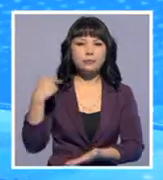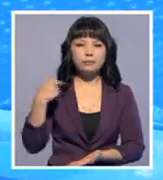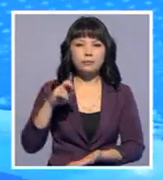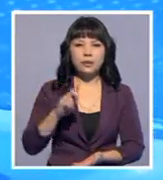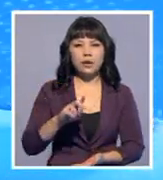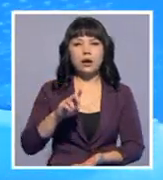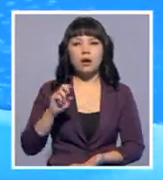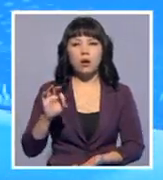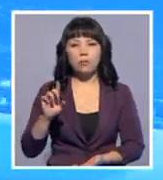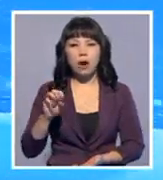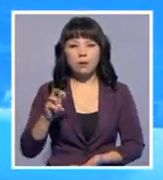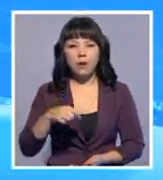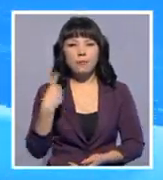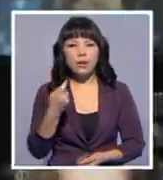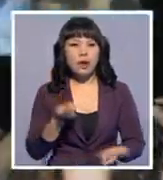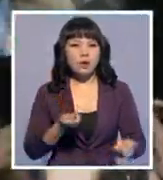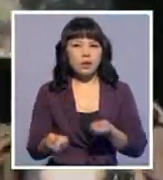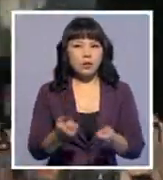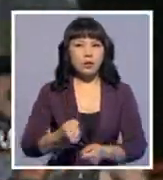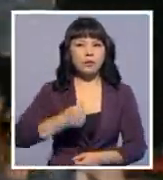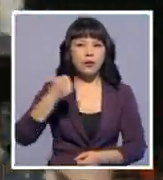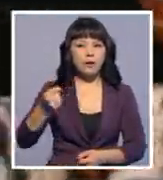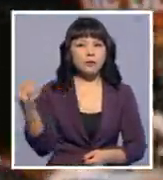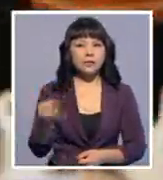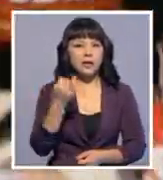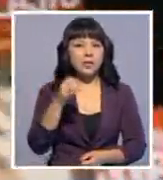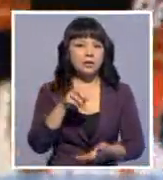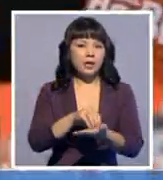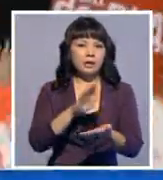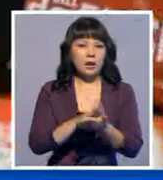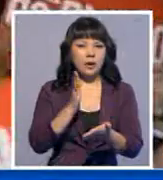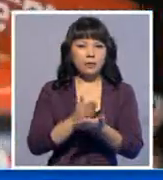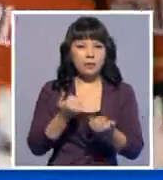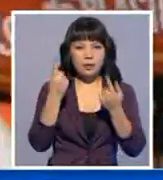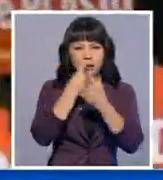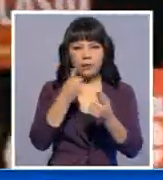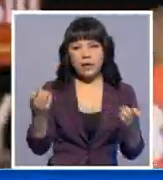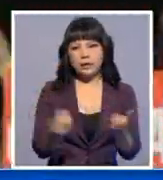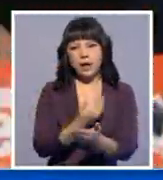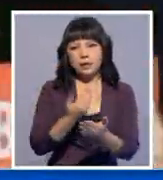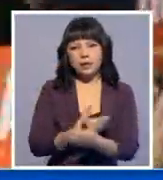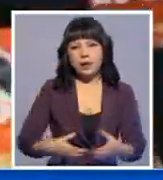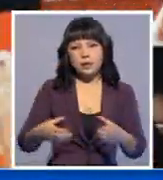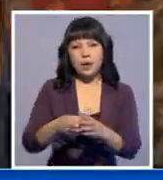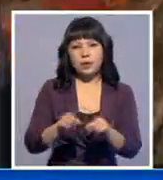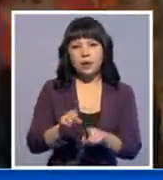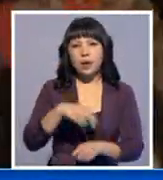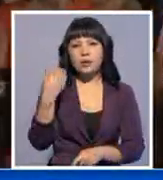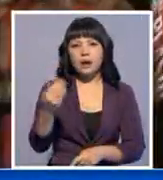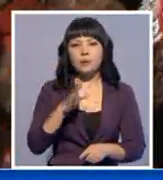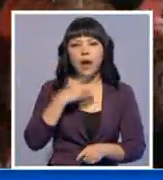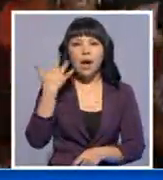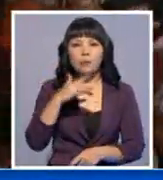биліккі екінші мәртек елгенден кейінгі ең елевілі оқиға саналуда. Ал бұқаралға қпарат құралдары солшыл көзғарасы үшін Блазио-на